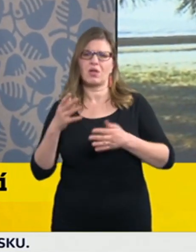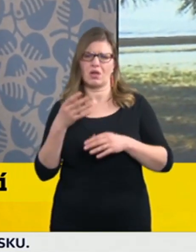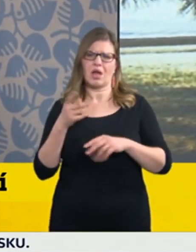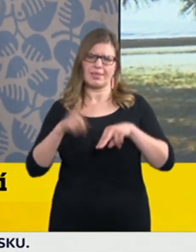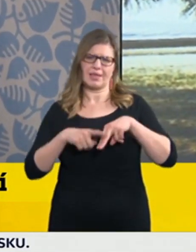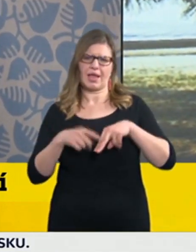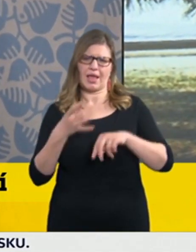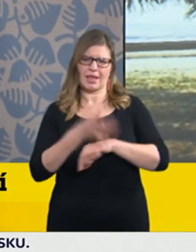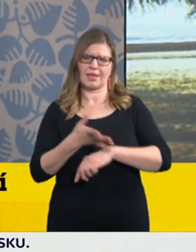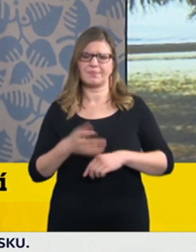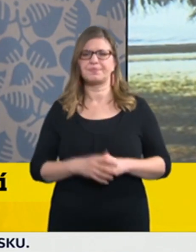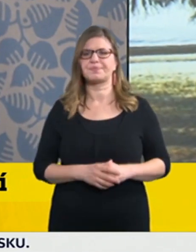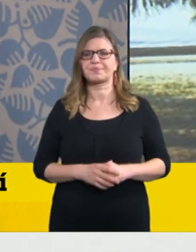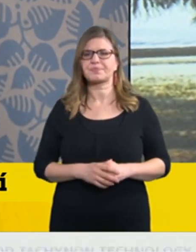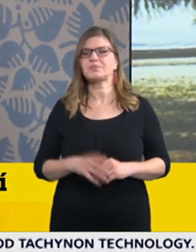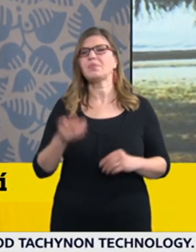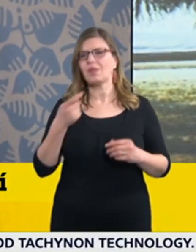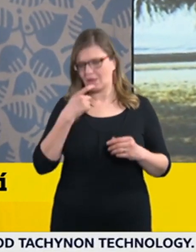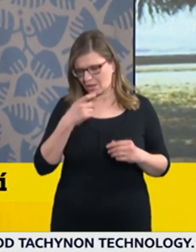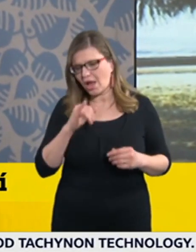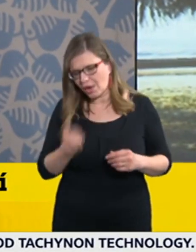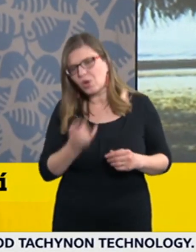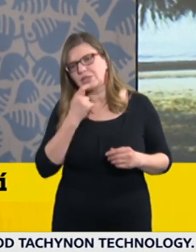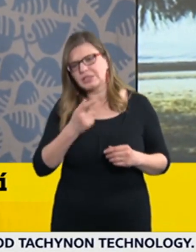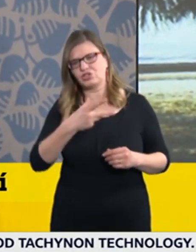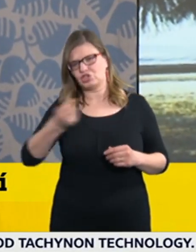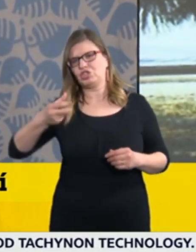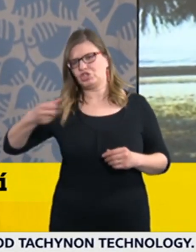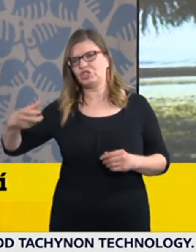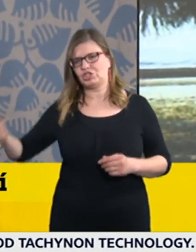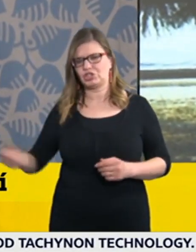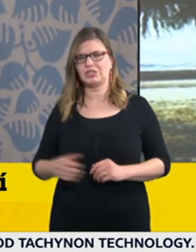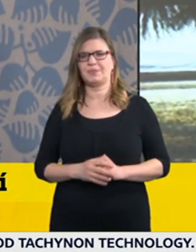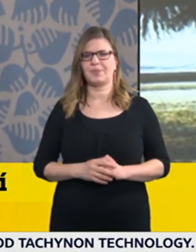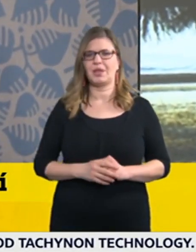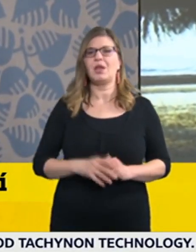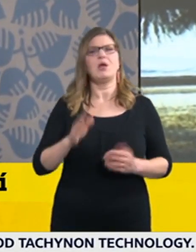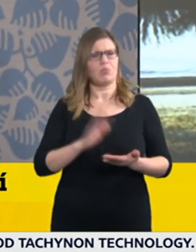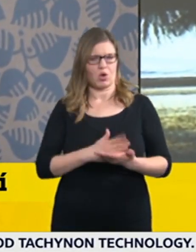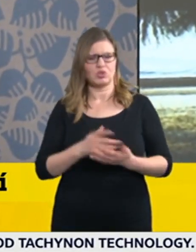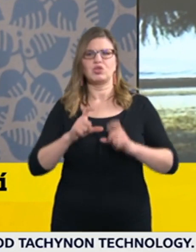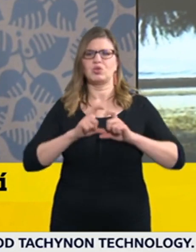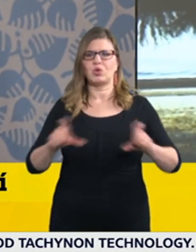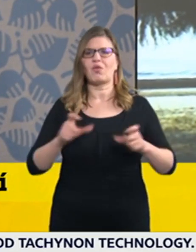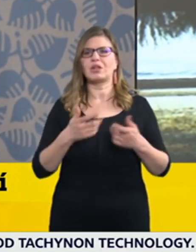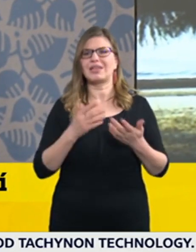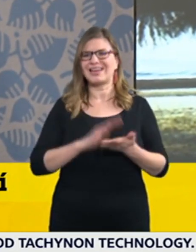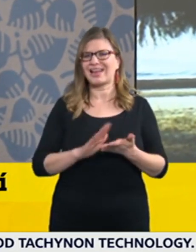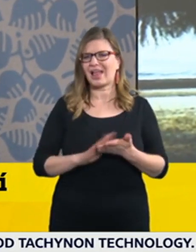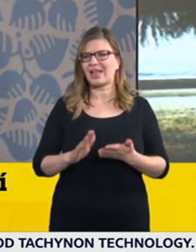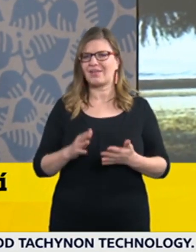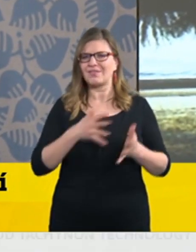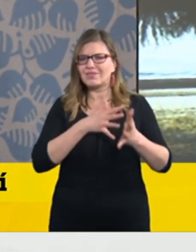pomohli lidem, kteří pracují v zahraničí, to sebou ponese častější frekvenci toho vyšetřování, zejména teda u těch, kteří